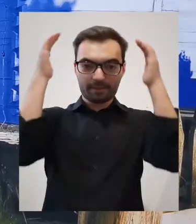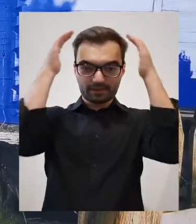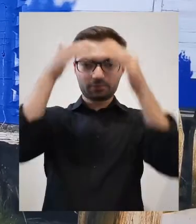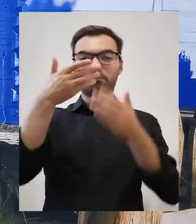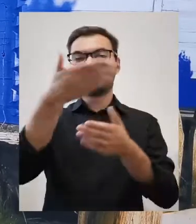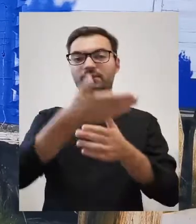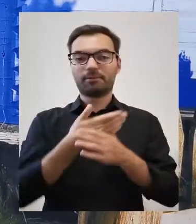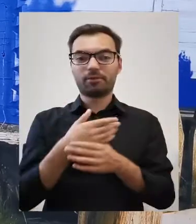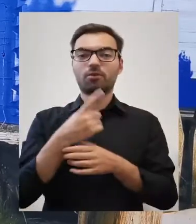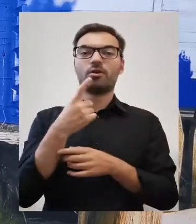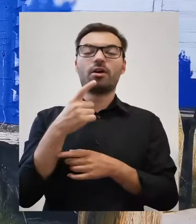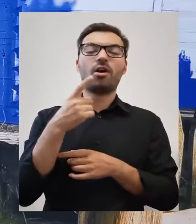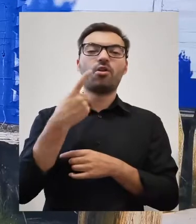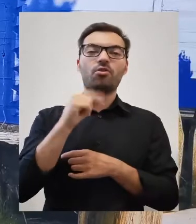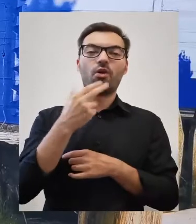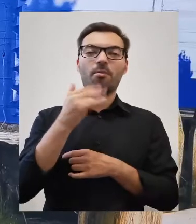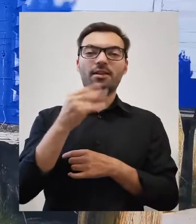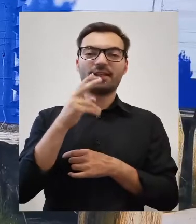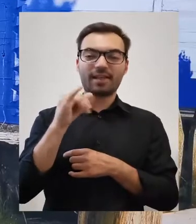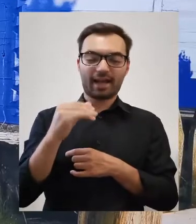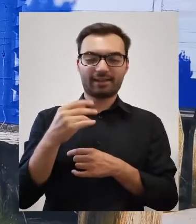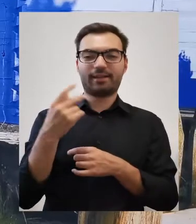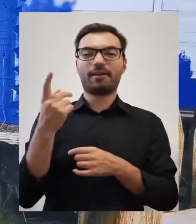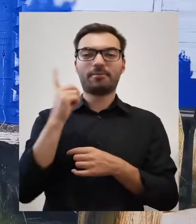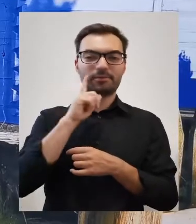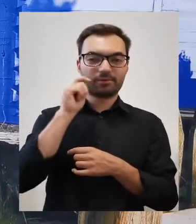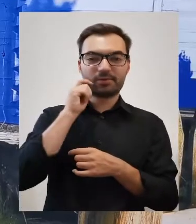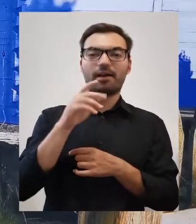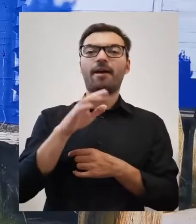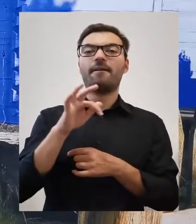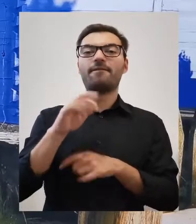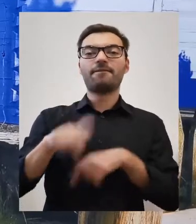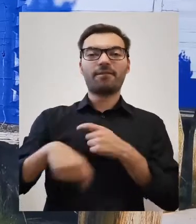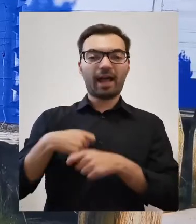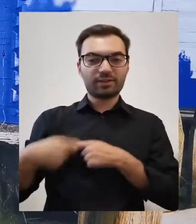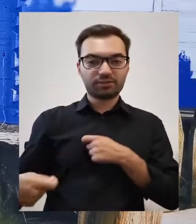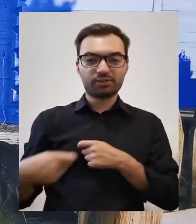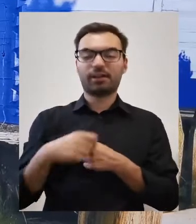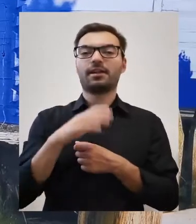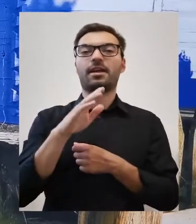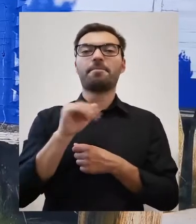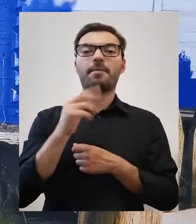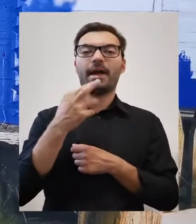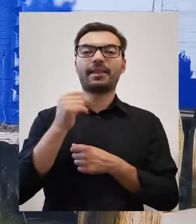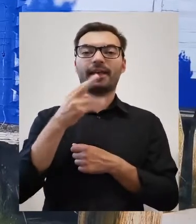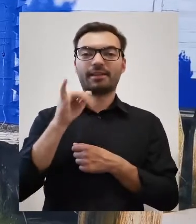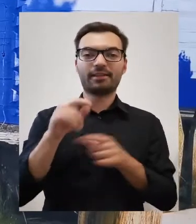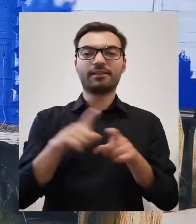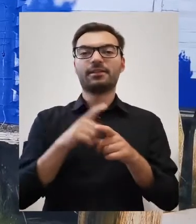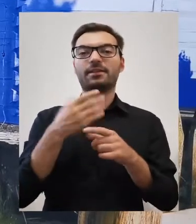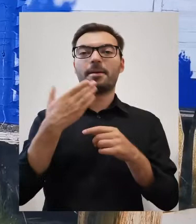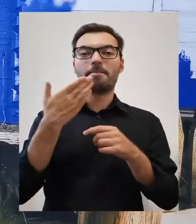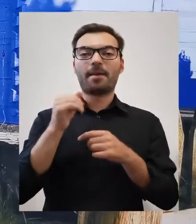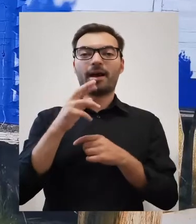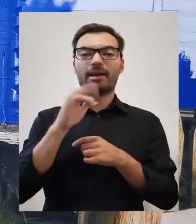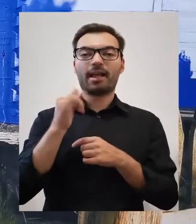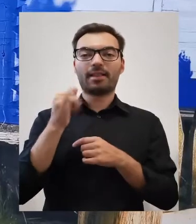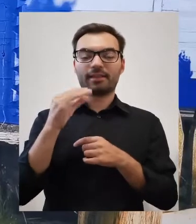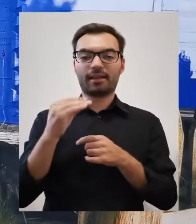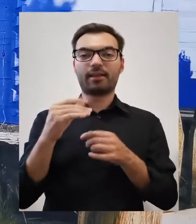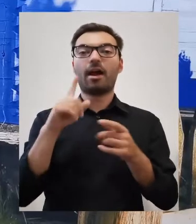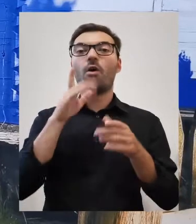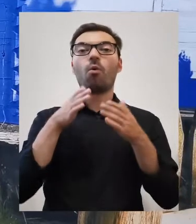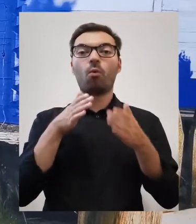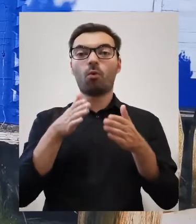ściągnął, zaprosił dominikanów i dominikanki, franciszkanów, Bernardynów i Marianów. Ulice